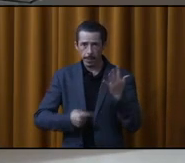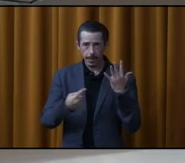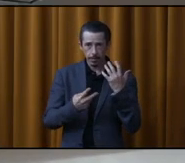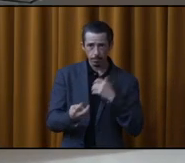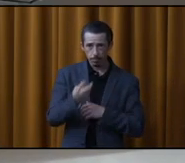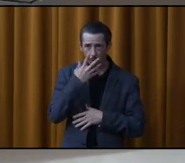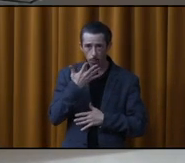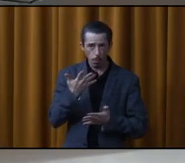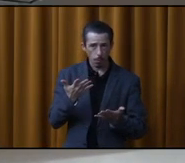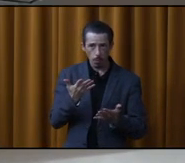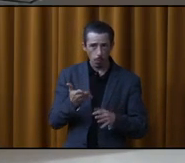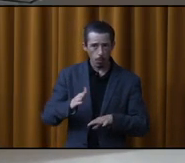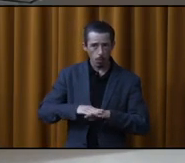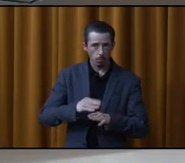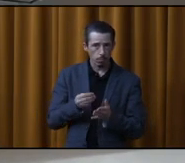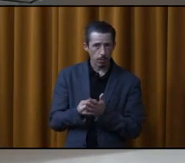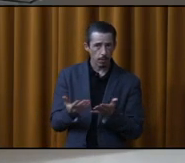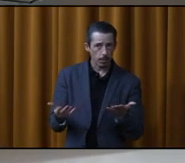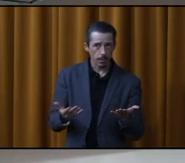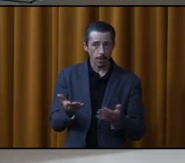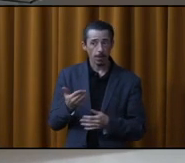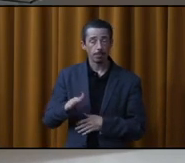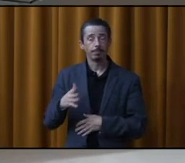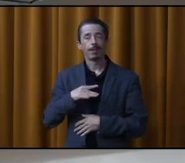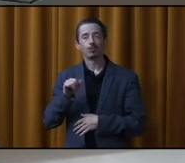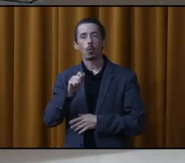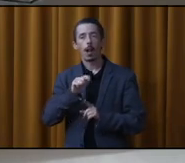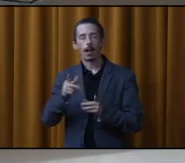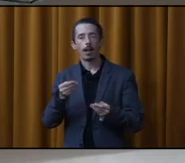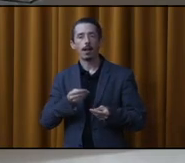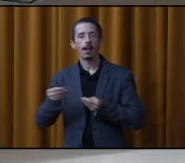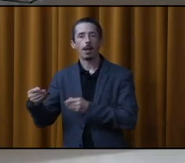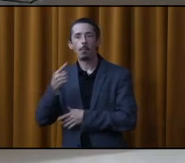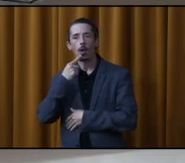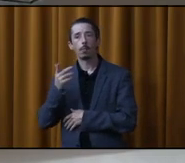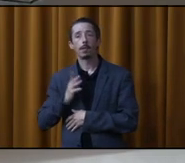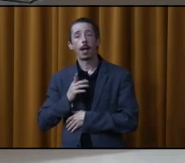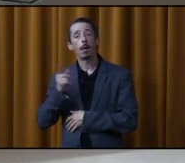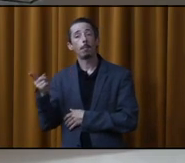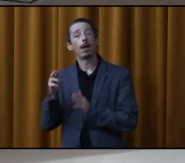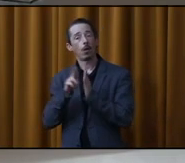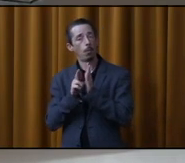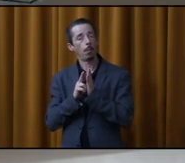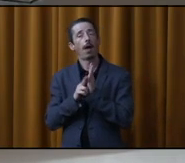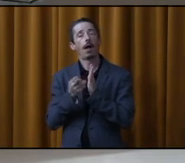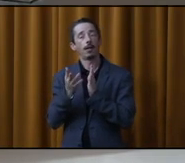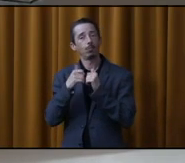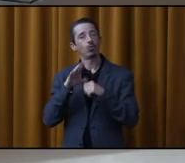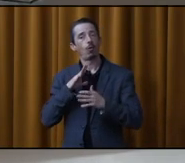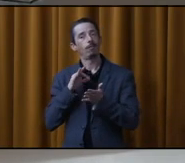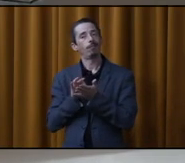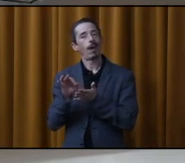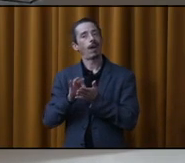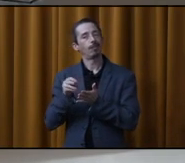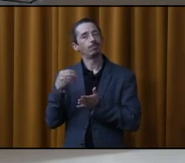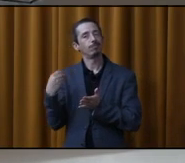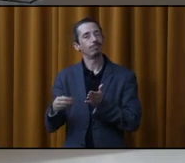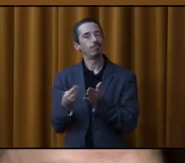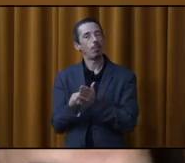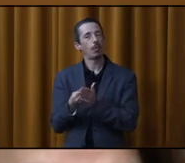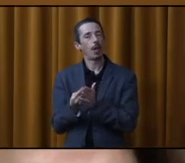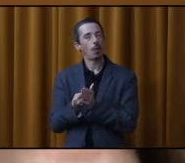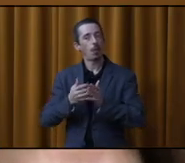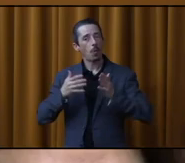existent de votre côté? Madame Joyal? Oui, dans le règlement de démolition, il y a des frais qui sont assez dissuasifs.